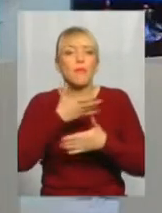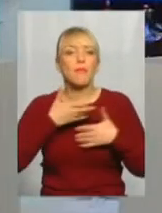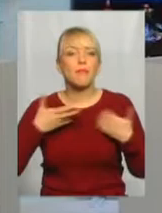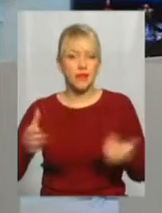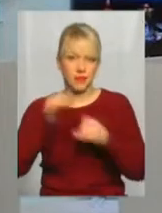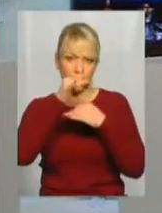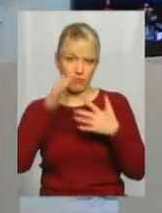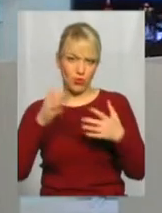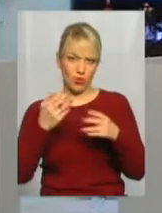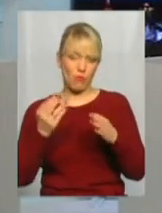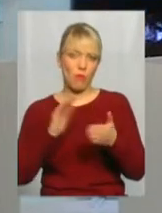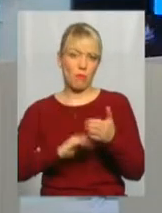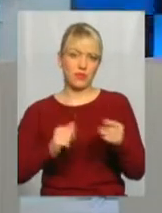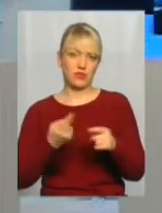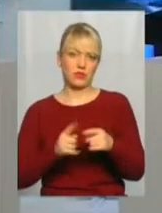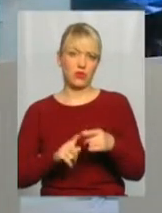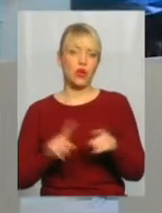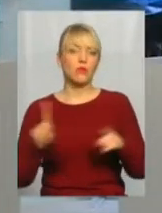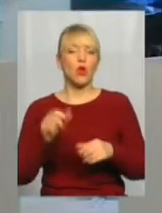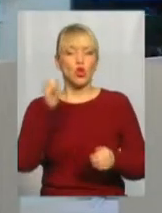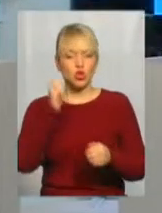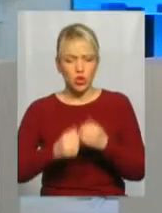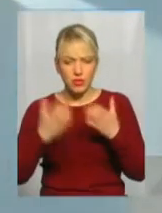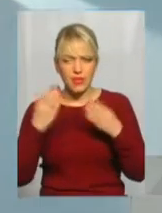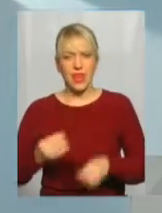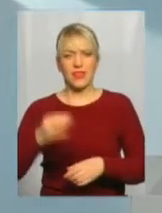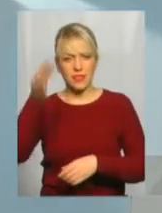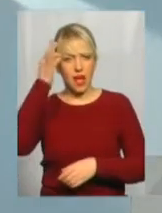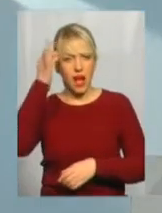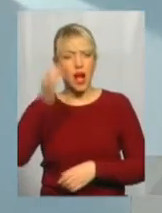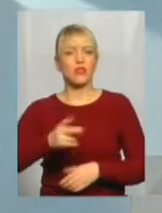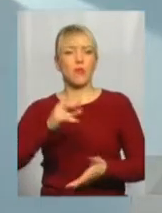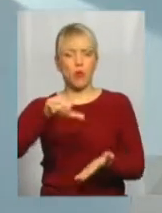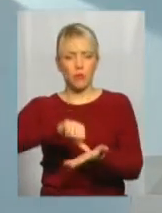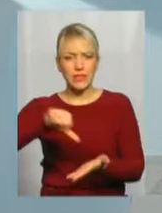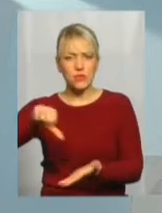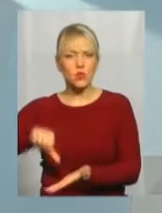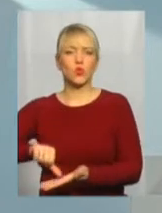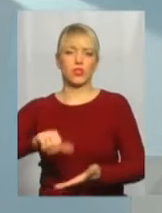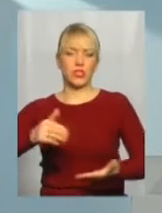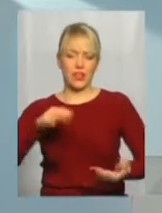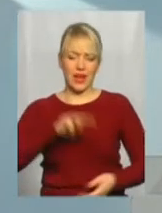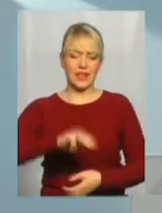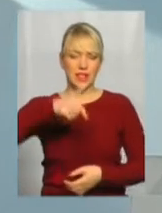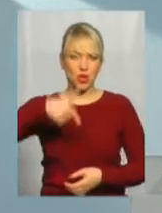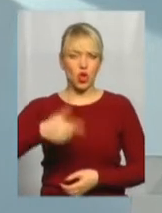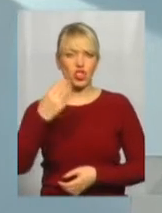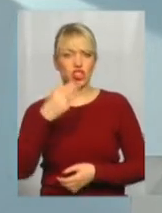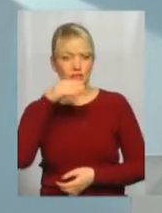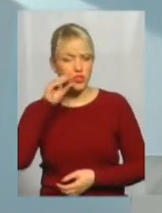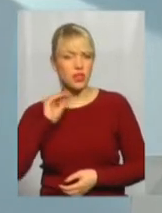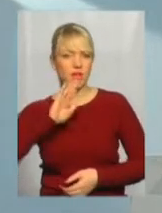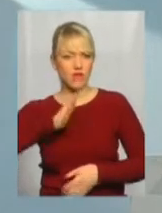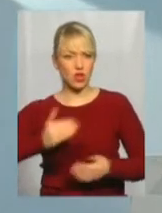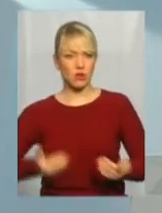тому що щоденне нагадування про присутність Тараса Шевченка в нашому житті, от вона і проявляється